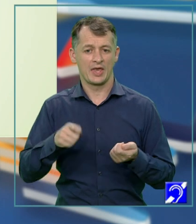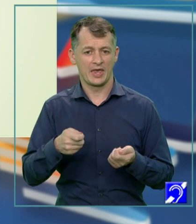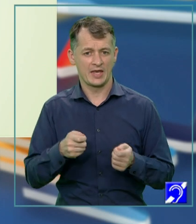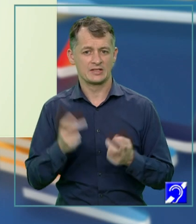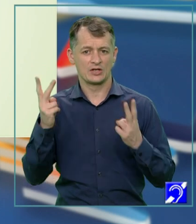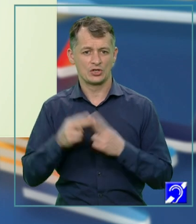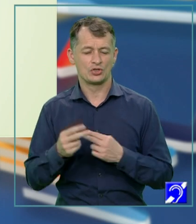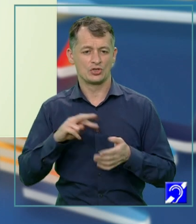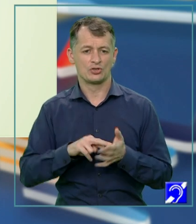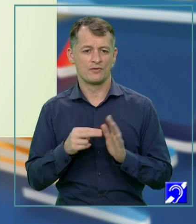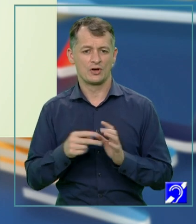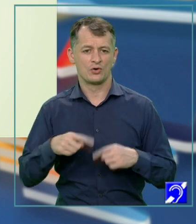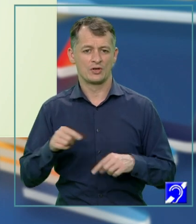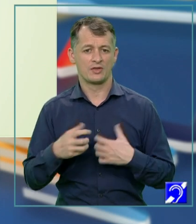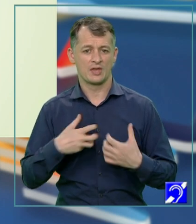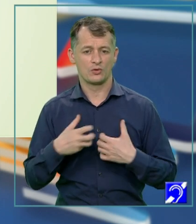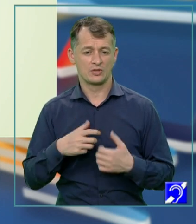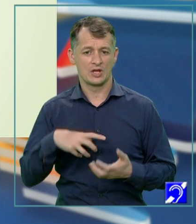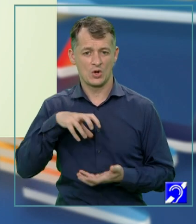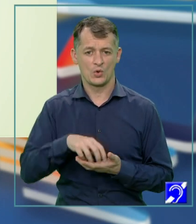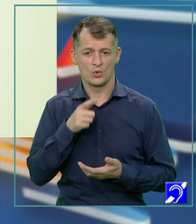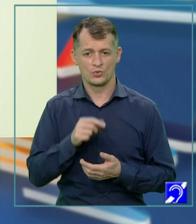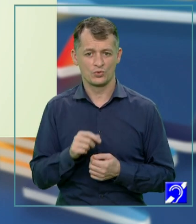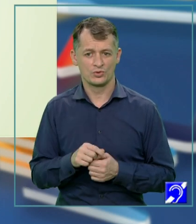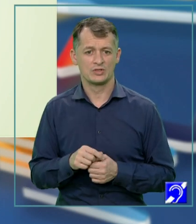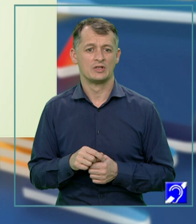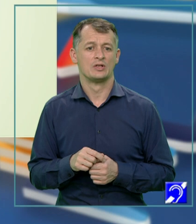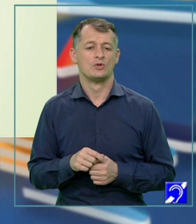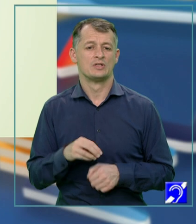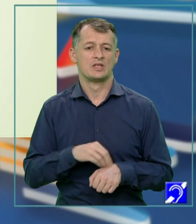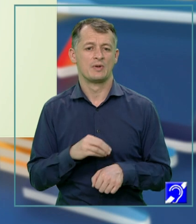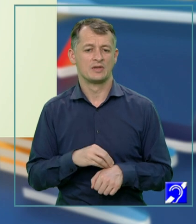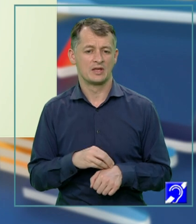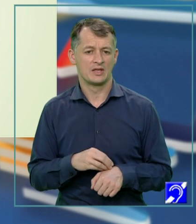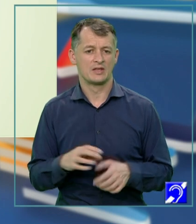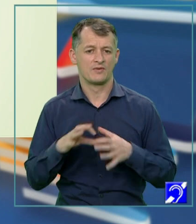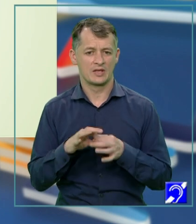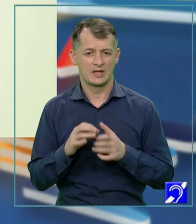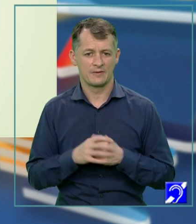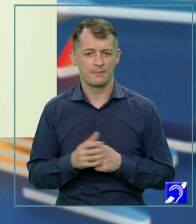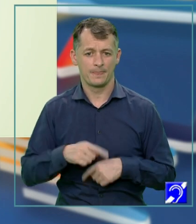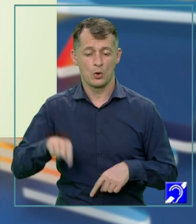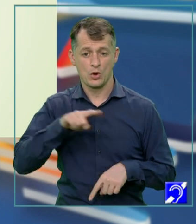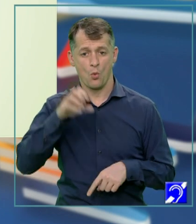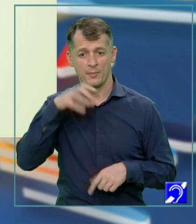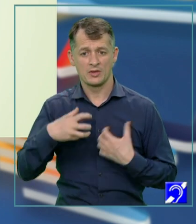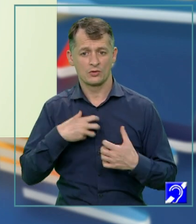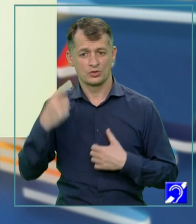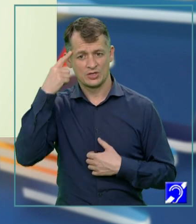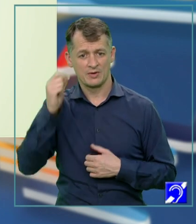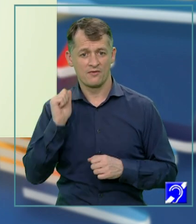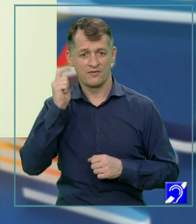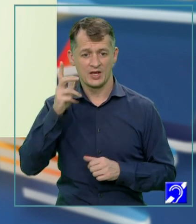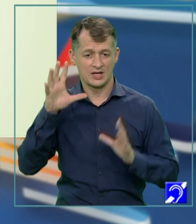soluționării lor. Teatrul este lăcașul în care se afirmă un larg sentiment de fraternitate. Noi, oamenii de teatru, știm că seară de seară teatrul